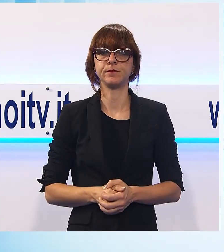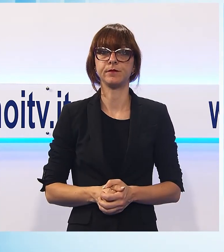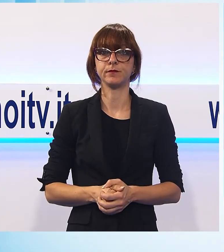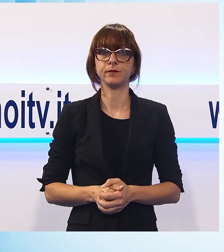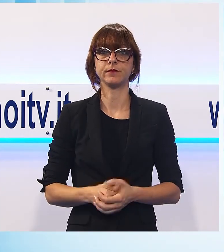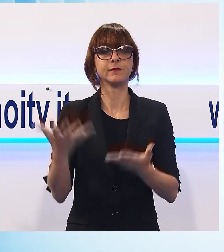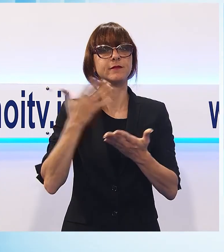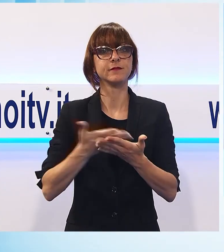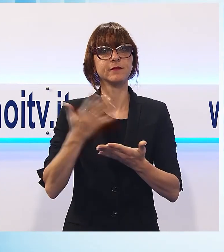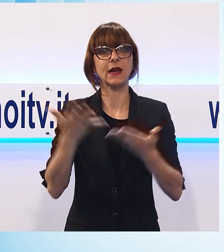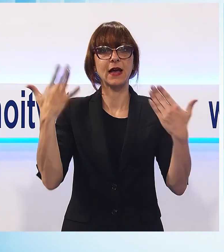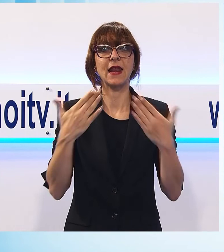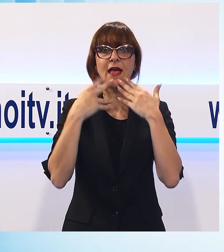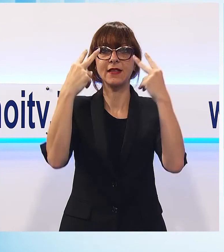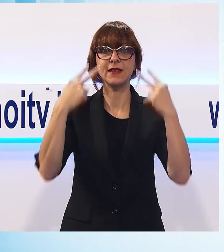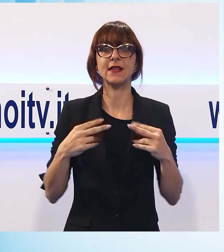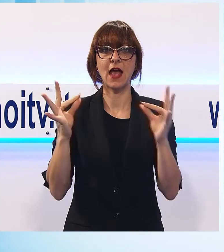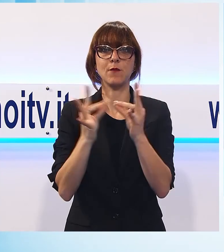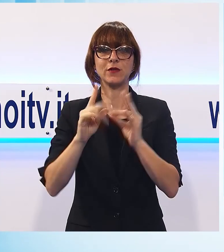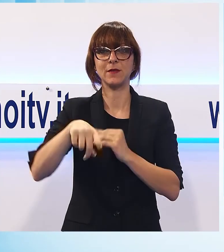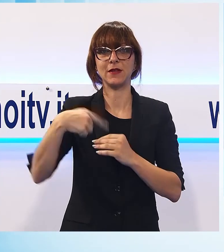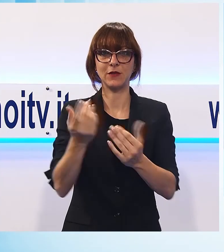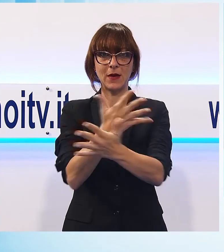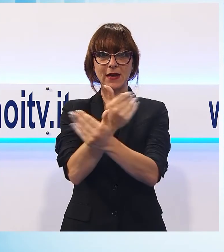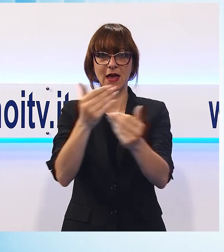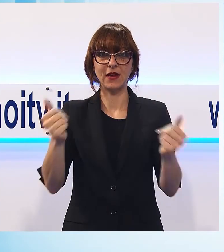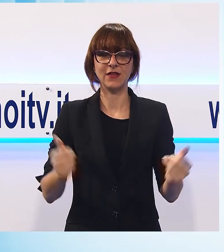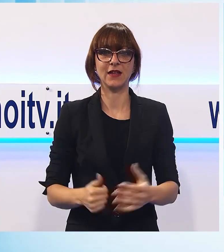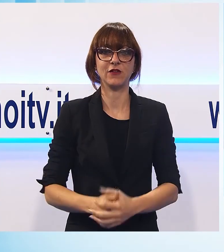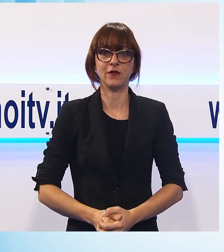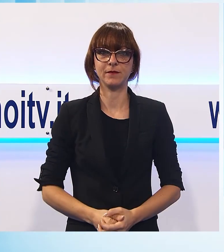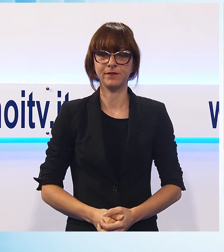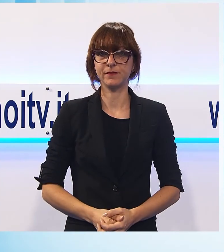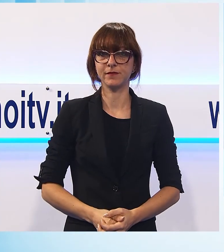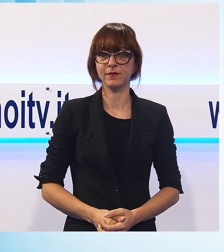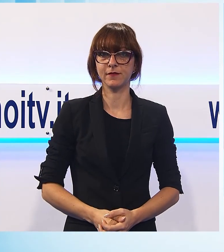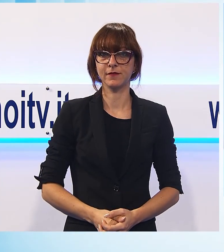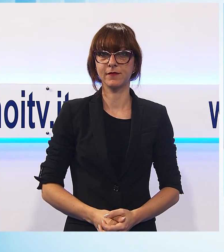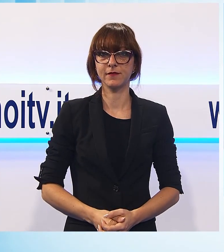È tutto per la prima parte del nostro telegiornale, un breve break e poi la pagina sportiva.